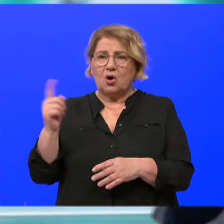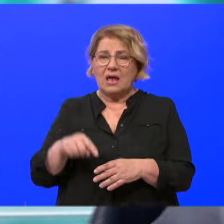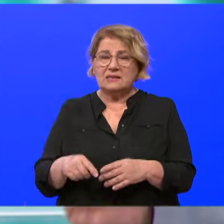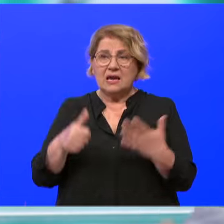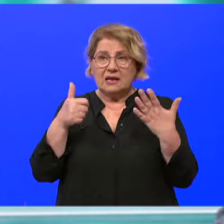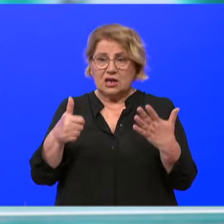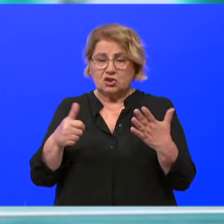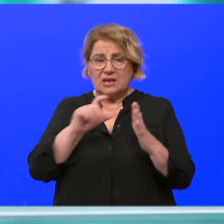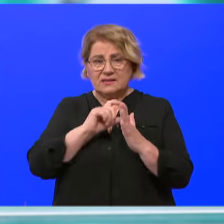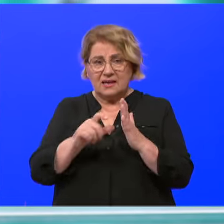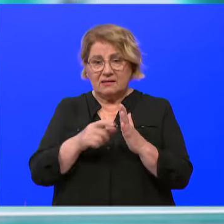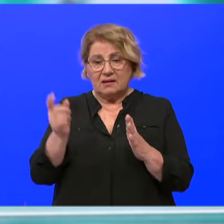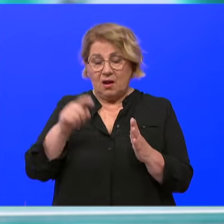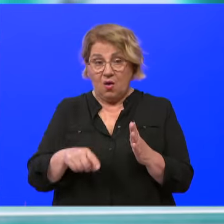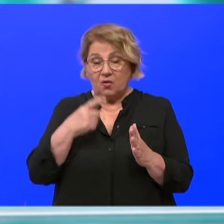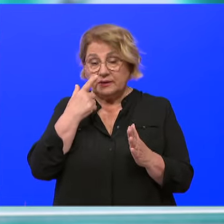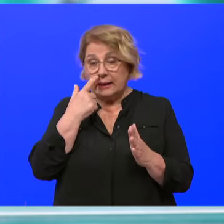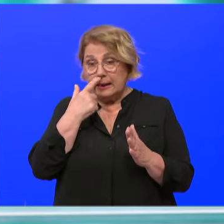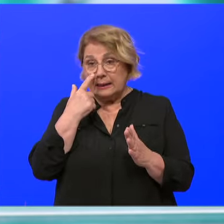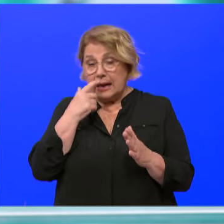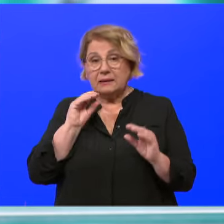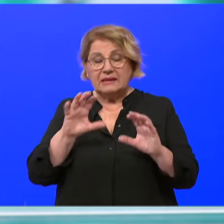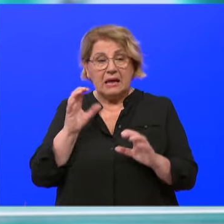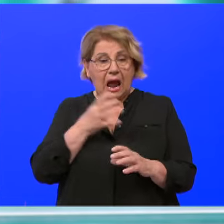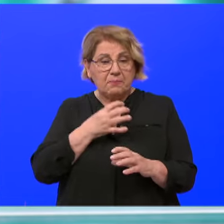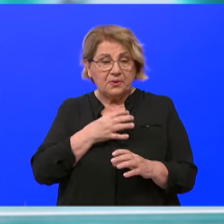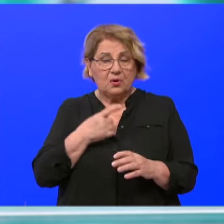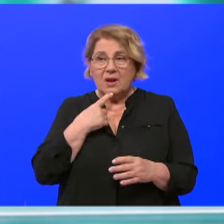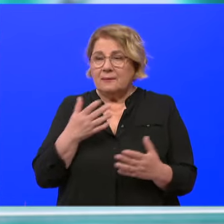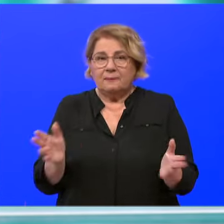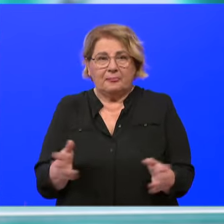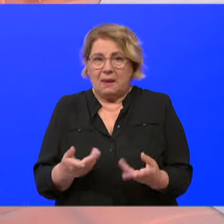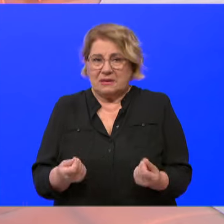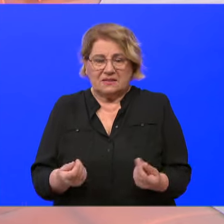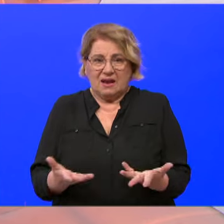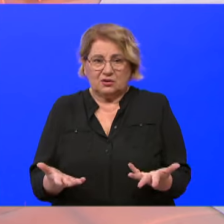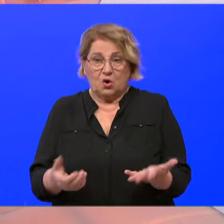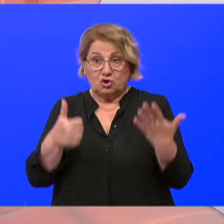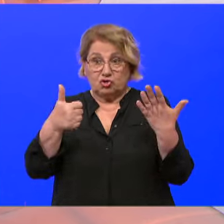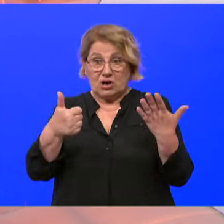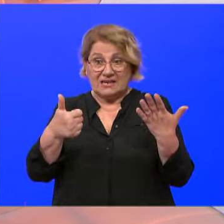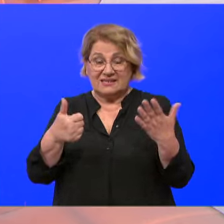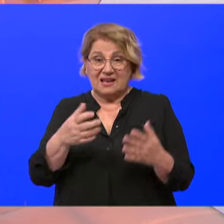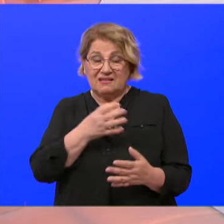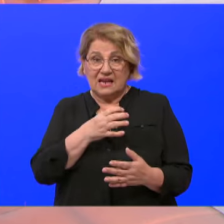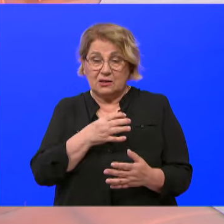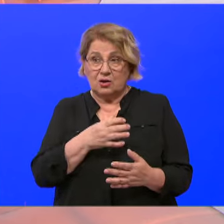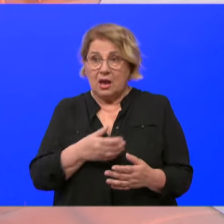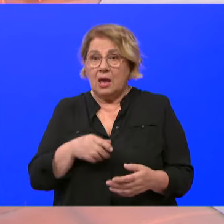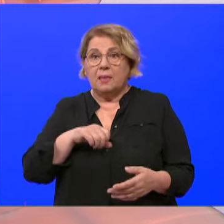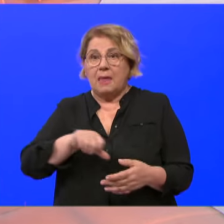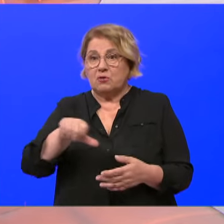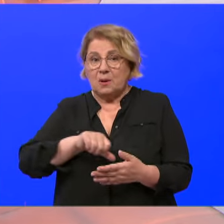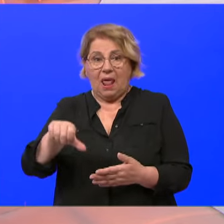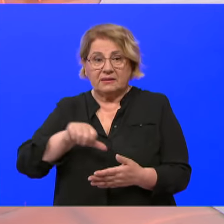na šest tjedana na terapiju. Jer niko neće iz namjeva stan u Zagrebu za šest tjedana. Hoće preko Booking Coma. Nema